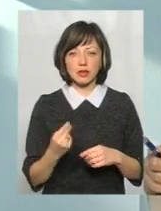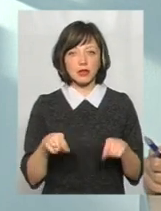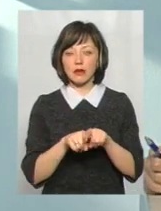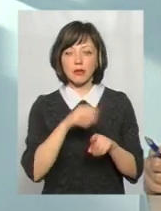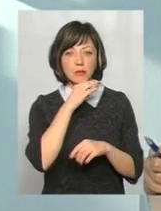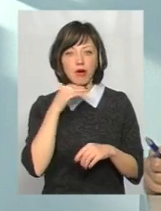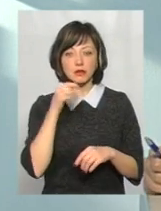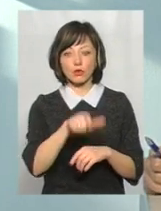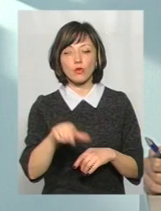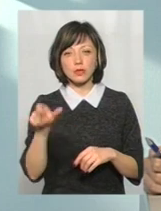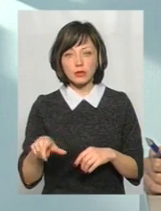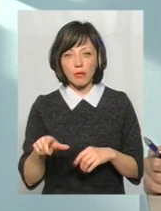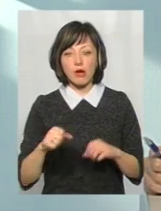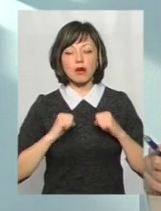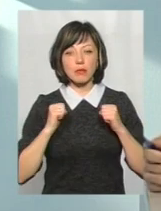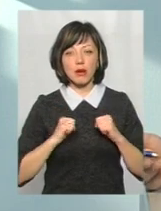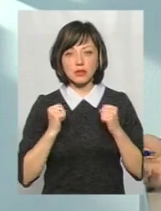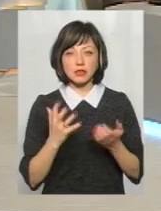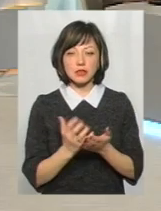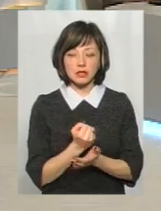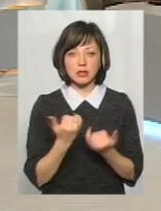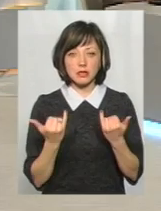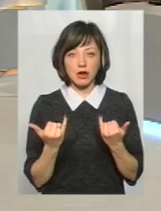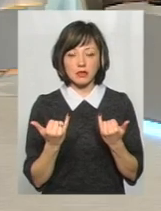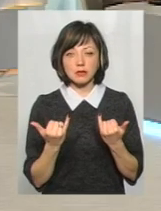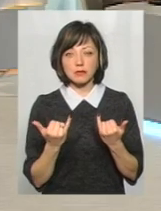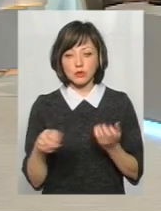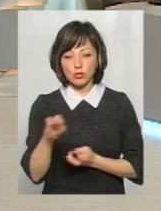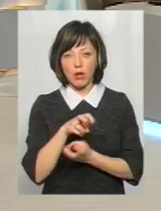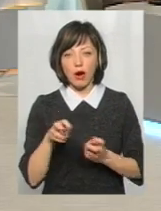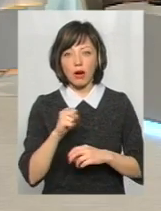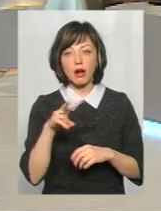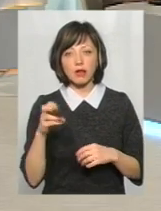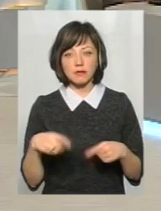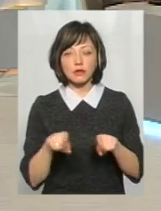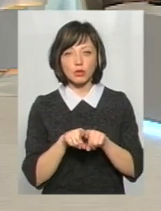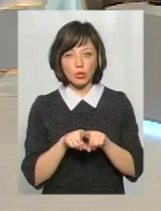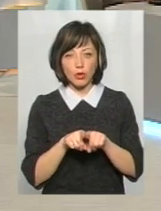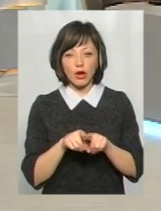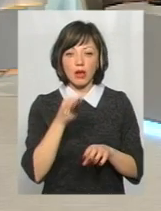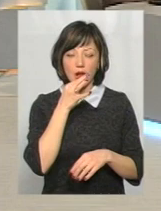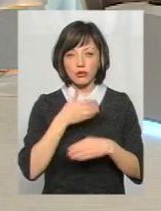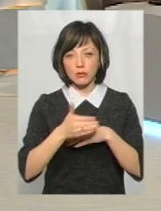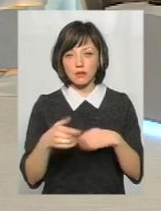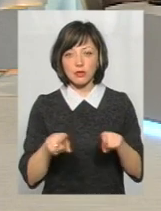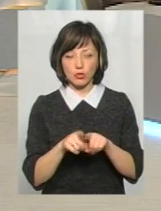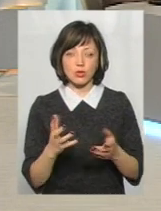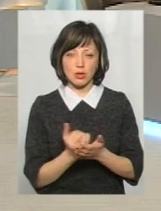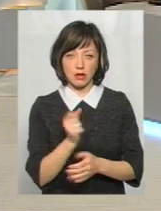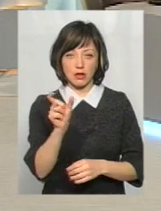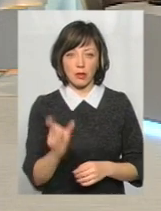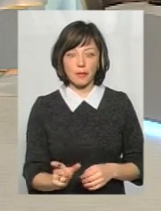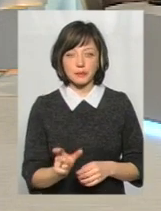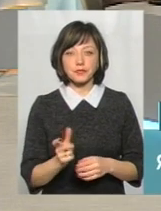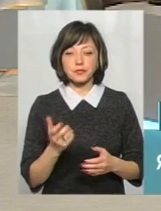велика кількість осіб все ж таки намагається зникнути, і зараз ми ще їх шукаємо. Але тим не менш, я думаю, рано чи пізно, все рівно ми його знайдемо,